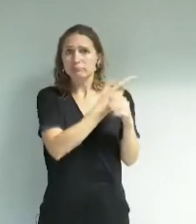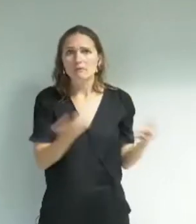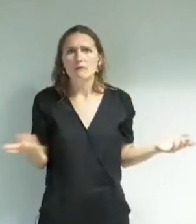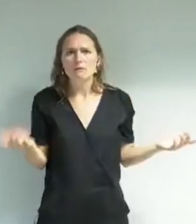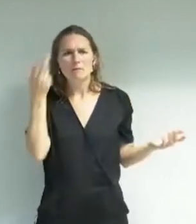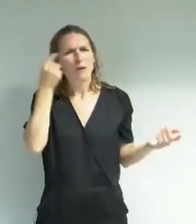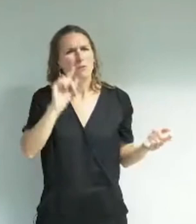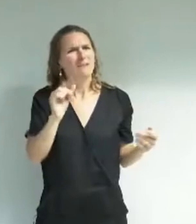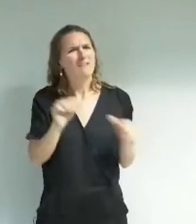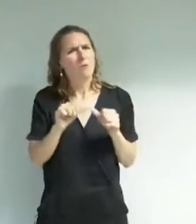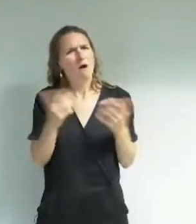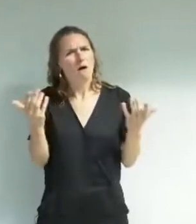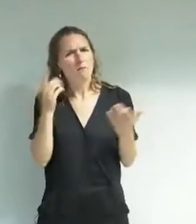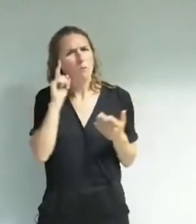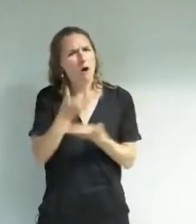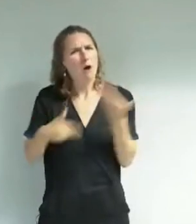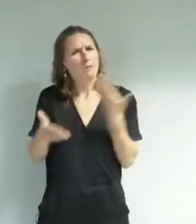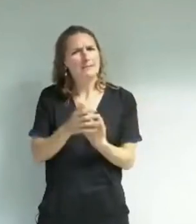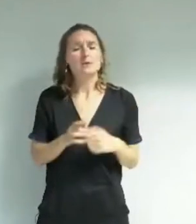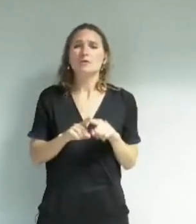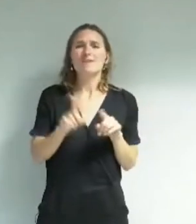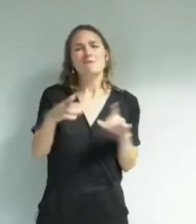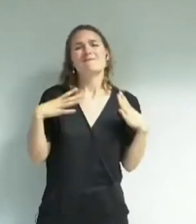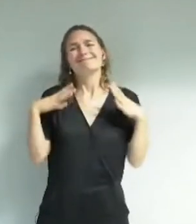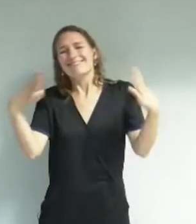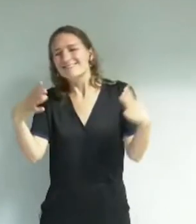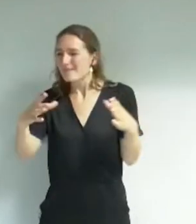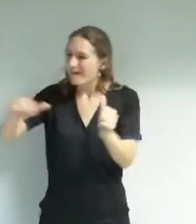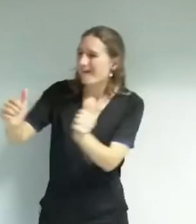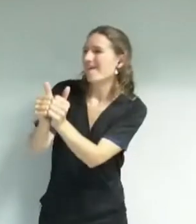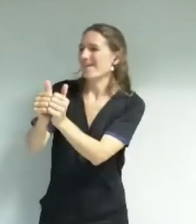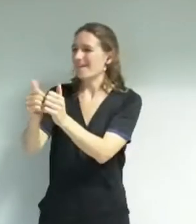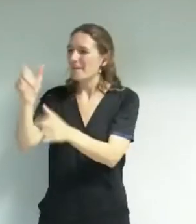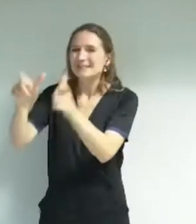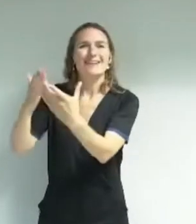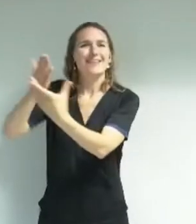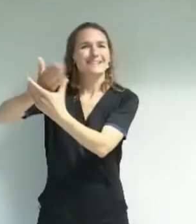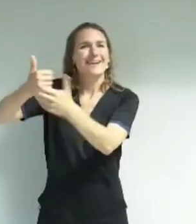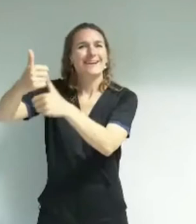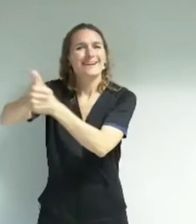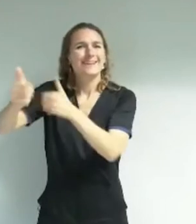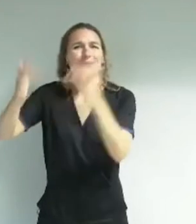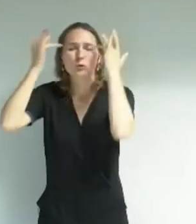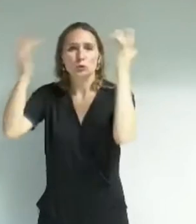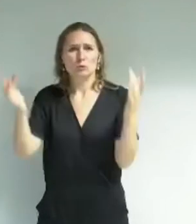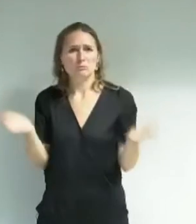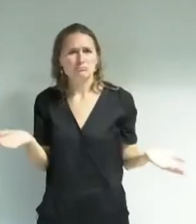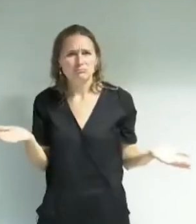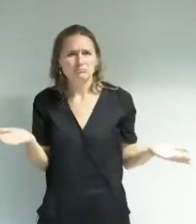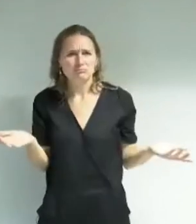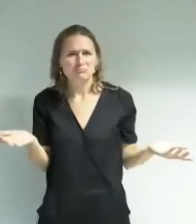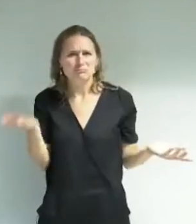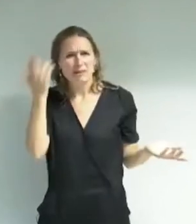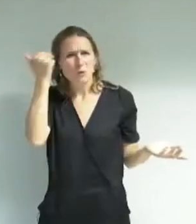puis vous, vous citez l'engagement aux côtés des acteurs mais encore, je regardais le compte-rendu de l'union de quartier village olympique Winnie Musset du 5 juillet,